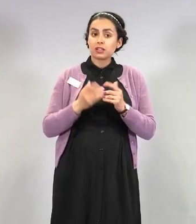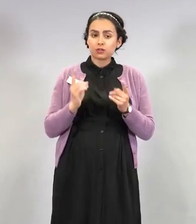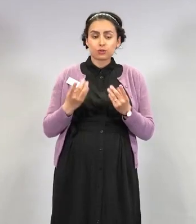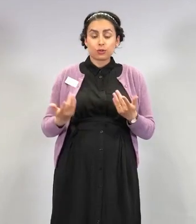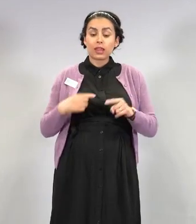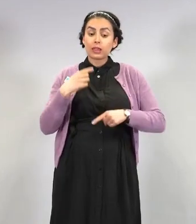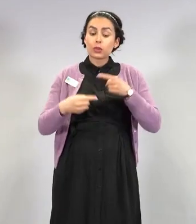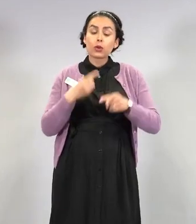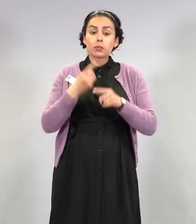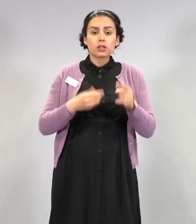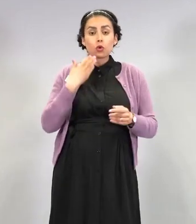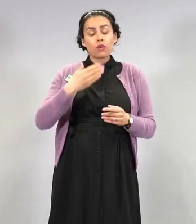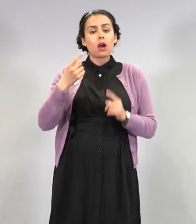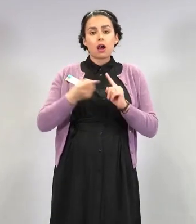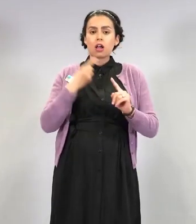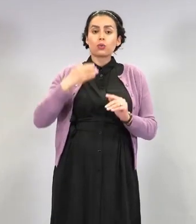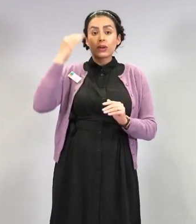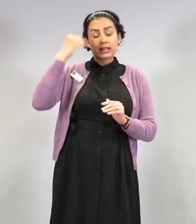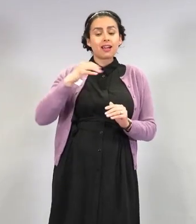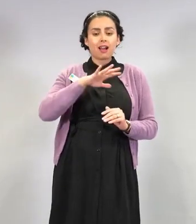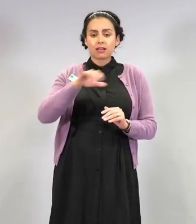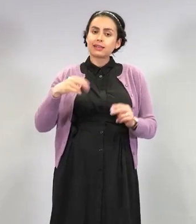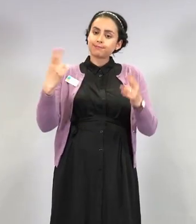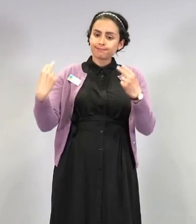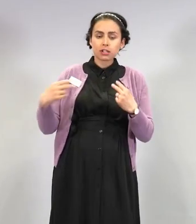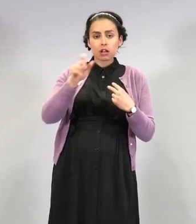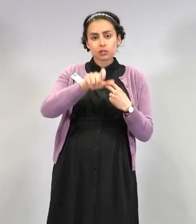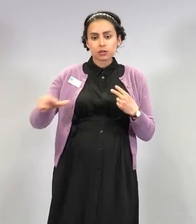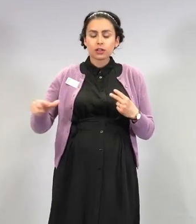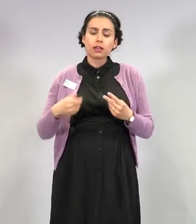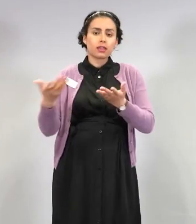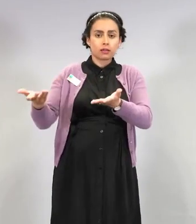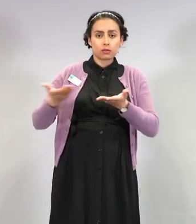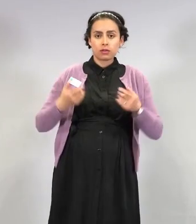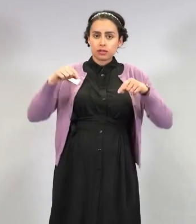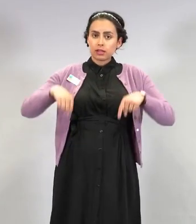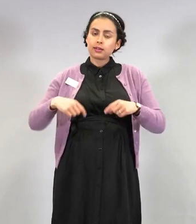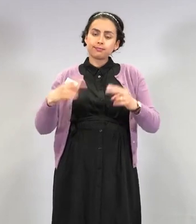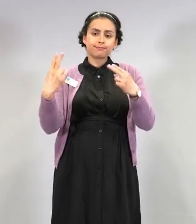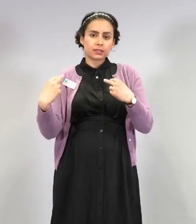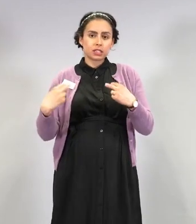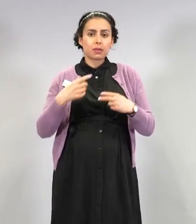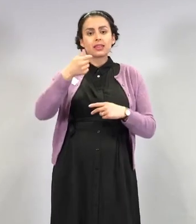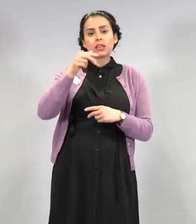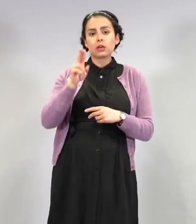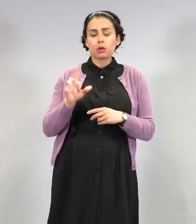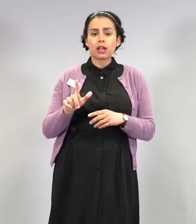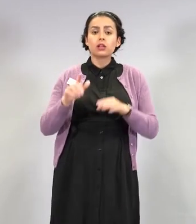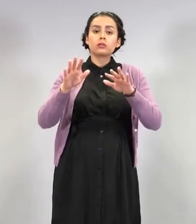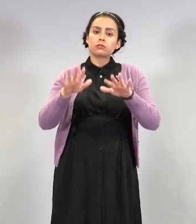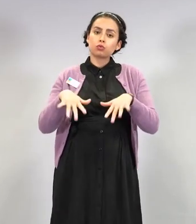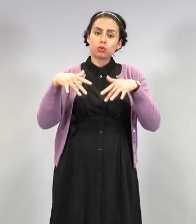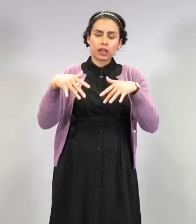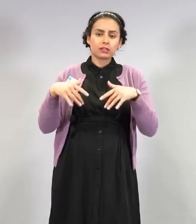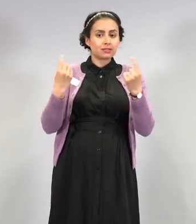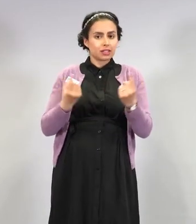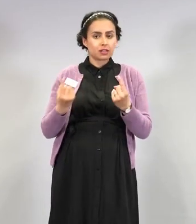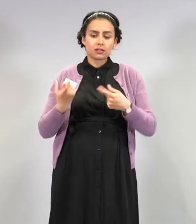Eli hyvää alkuiltaa kaikille katsojille ja tervetuloa seuraamaan tätä Terveyden ja hyvinvoinnin laitoksen yleisötilaisuutta